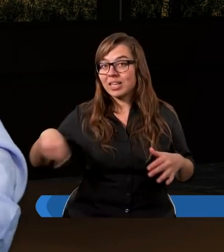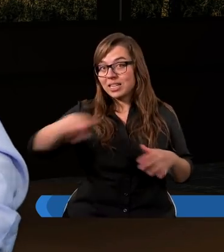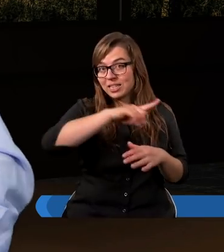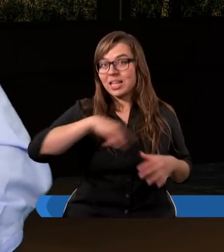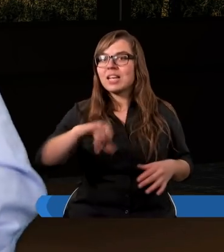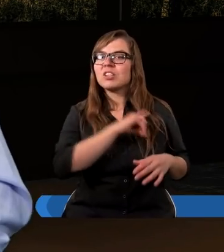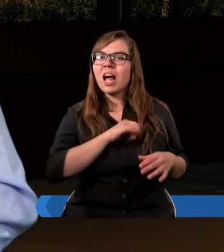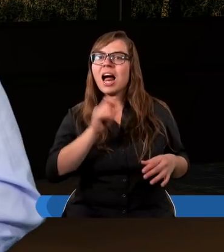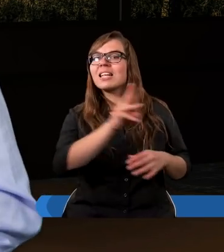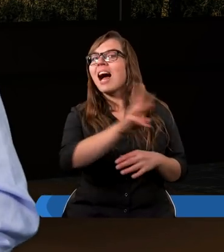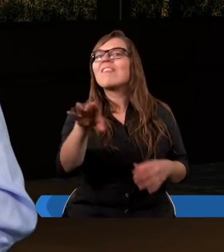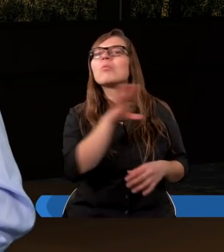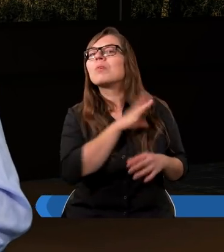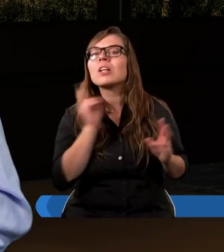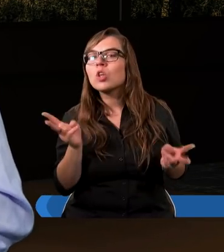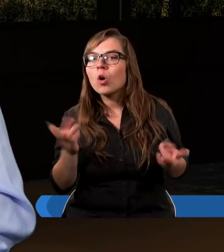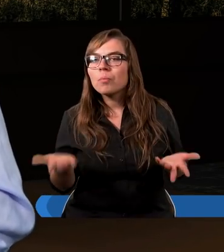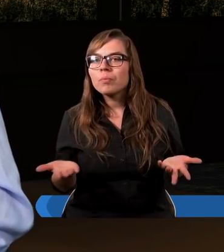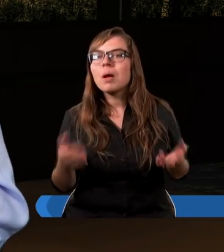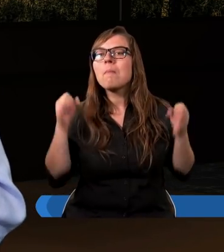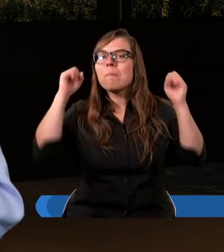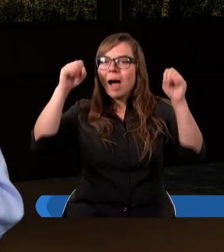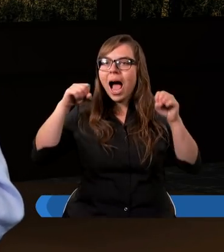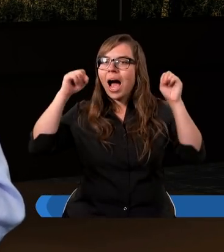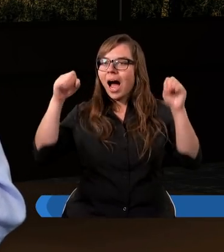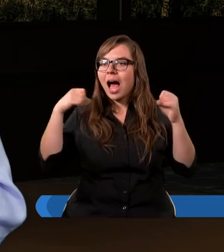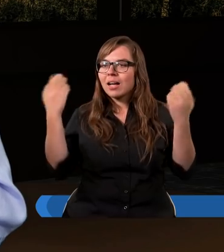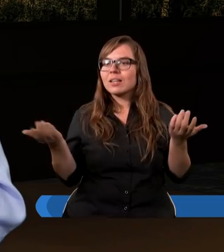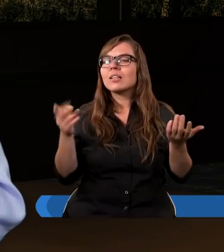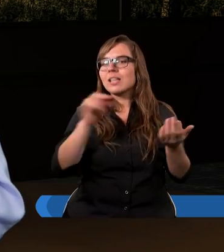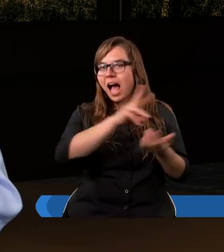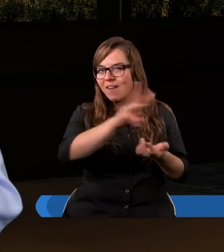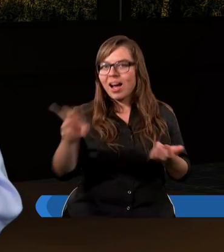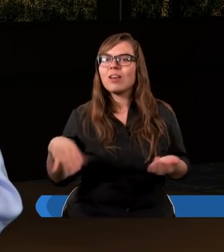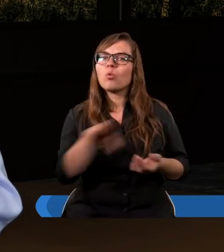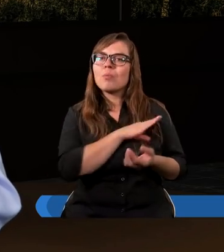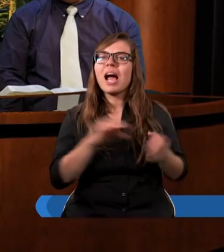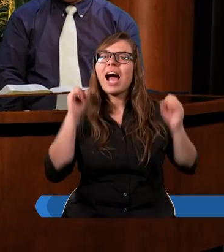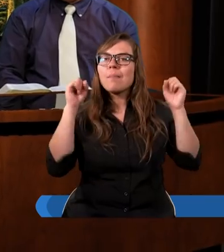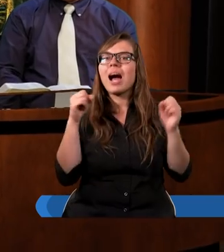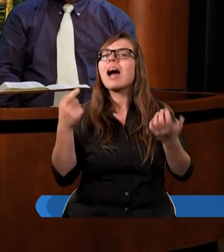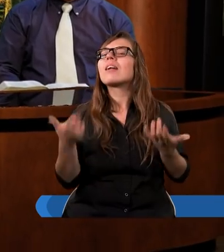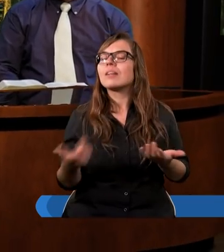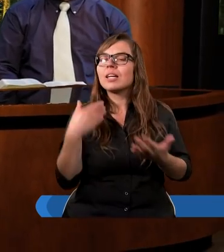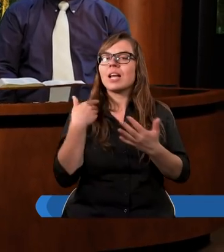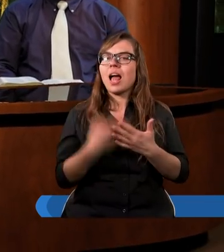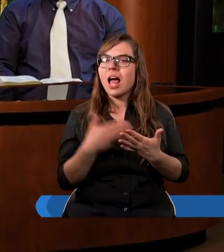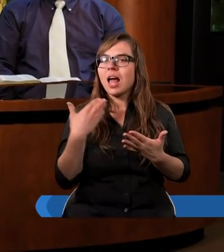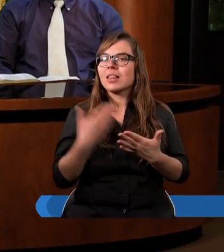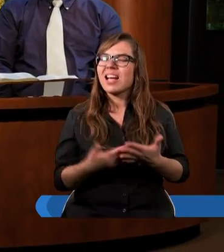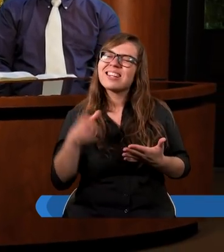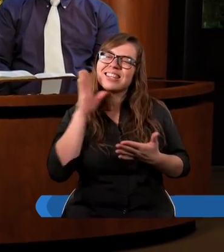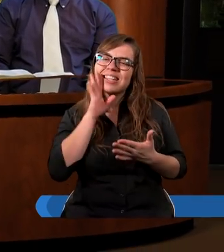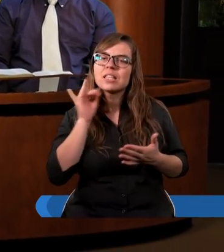ale za was umiera baranek. Za was umiera baranek. I dlatego tak